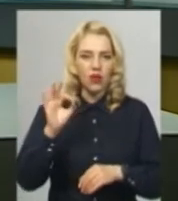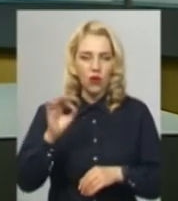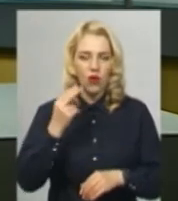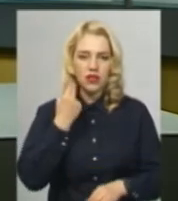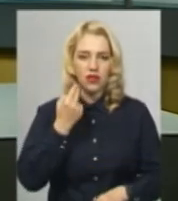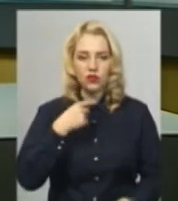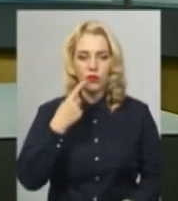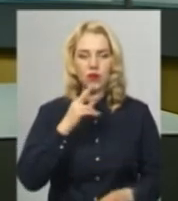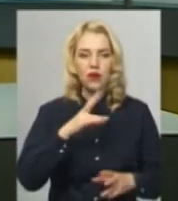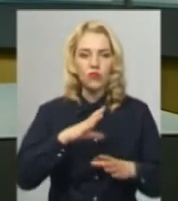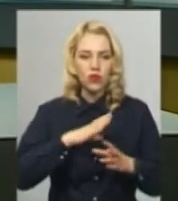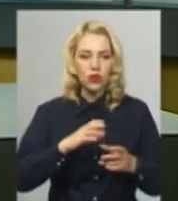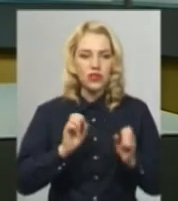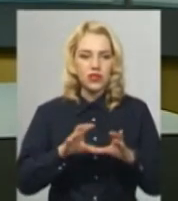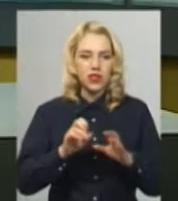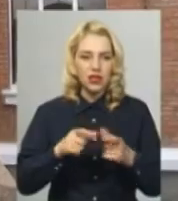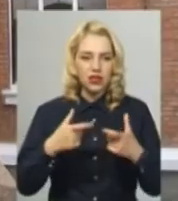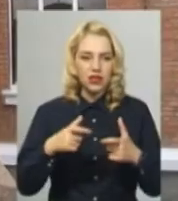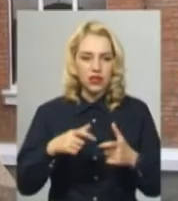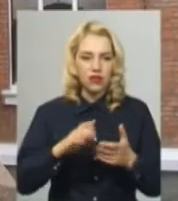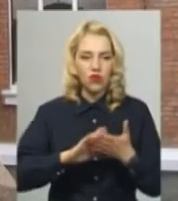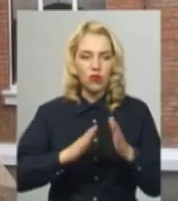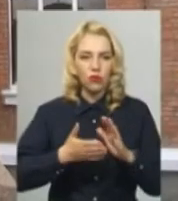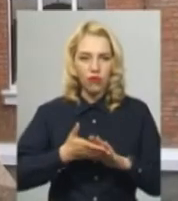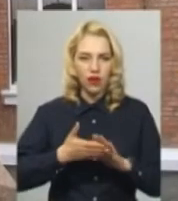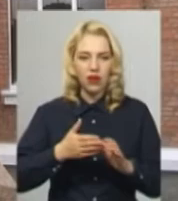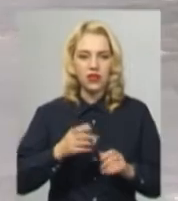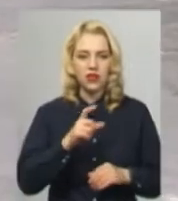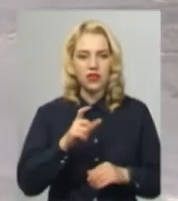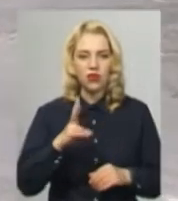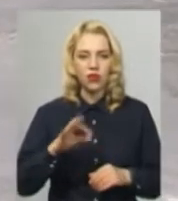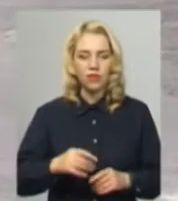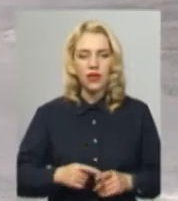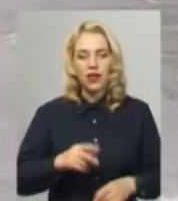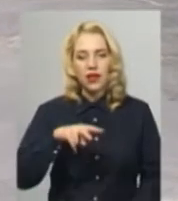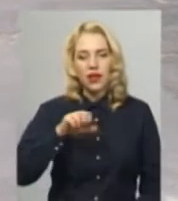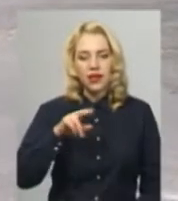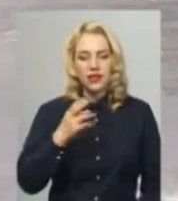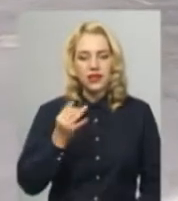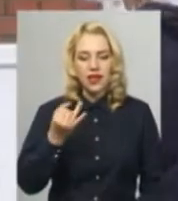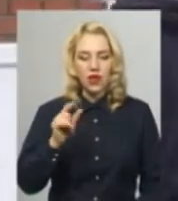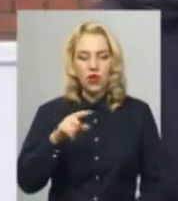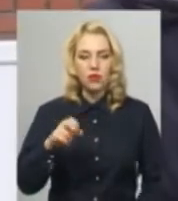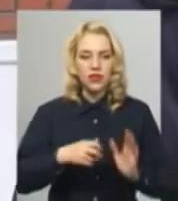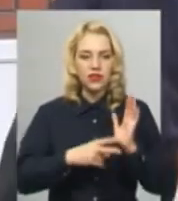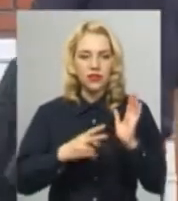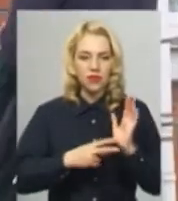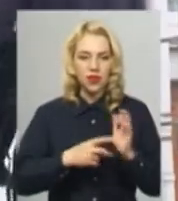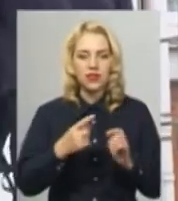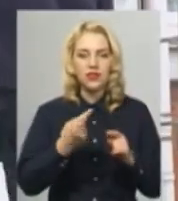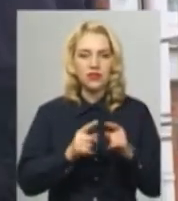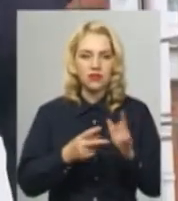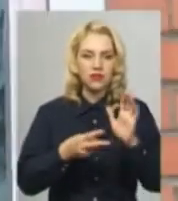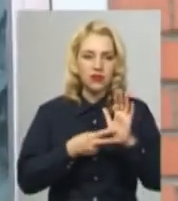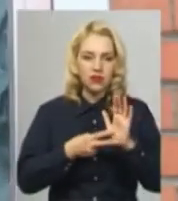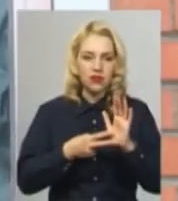умовах карантину – далі у сюжеті. Це Хмельницький ліцей номер 17 – один із семи пунктів проведення ЗНО в